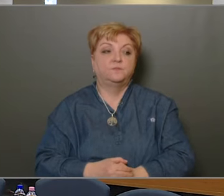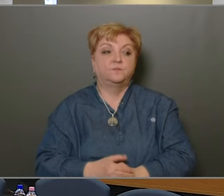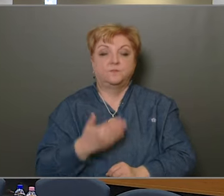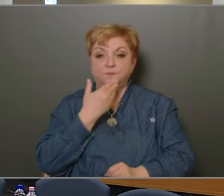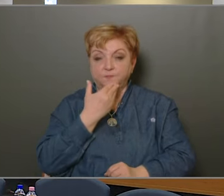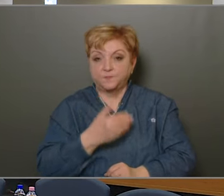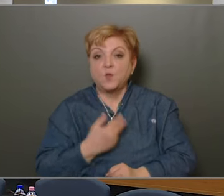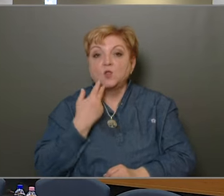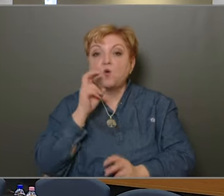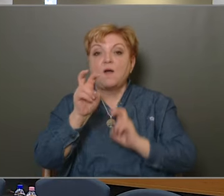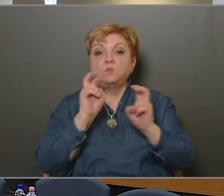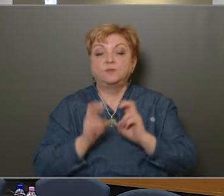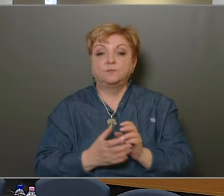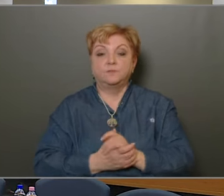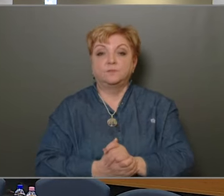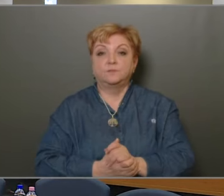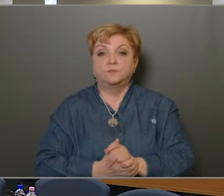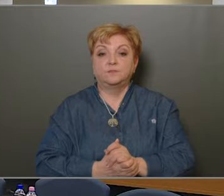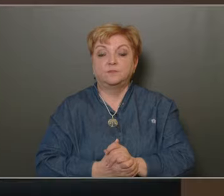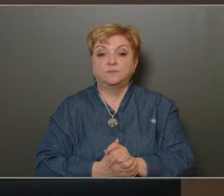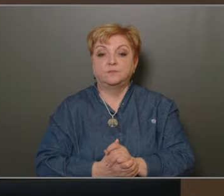Köszönöm. További hozzászólás?